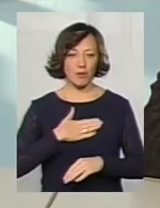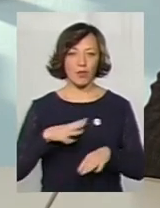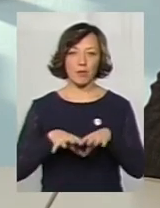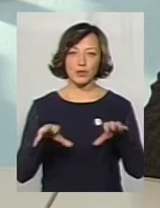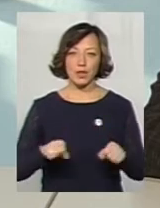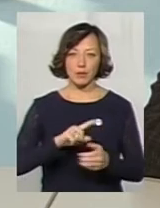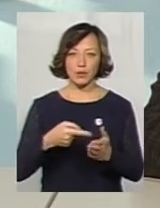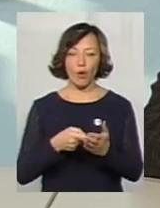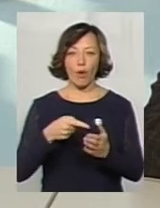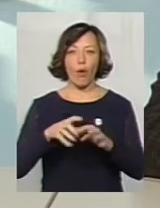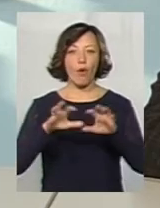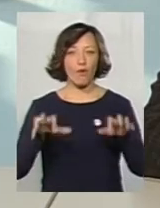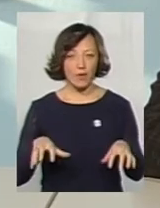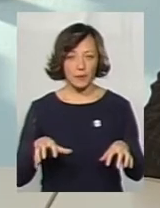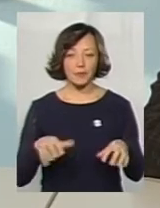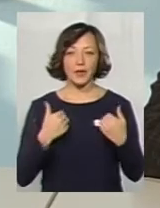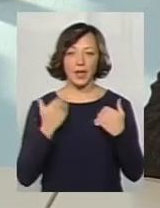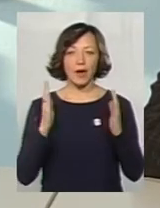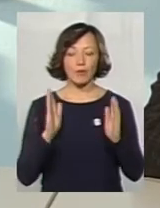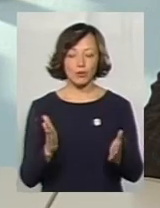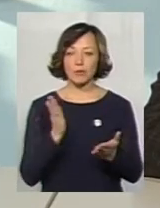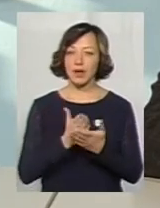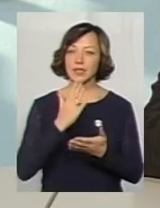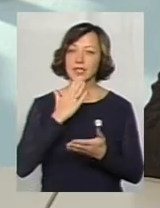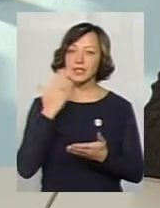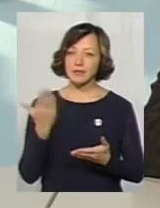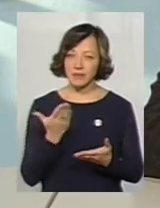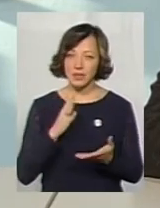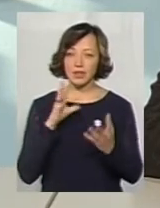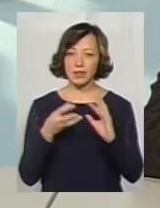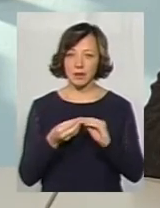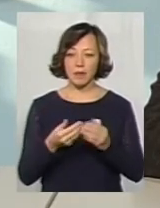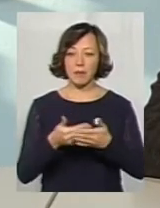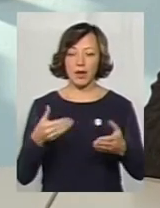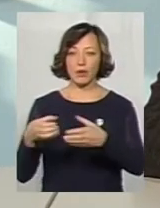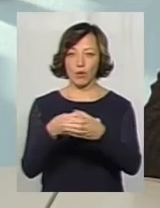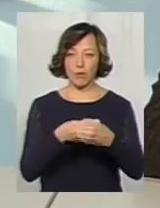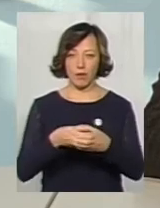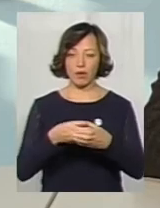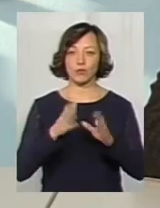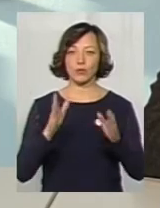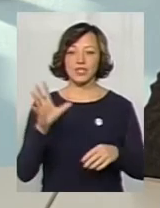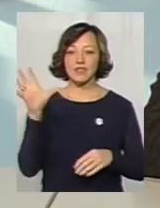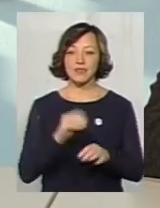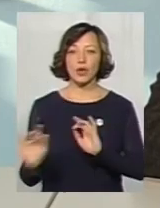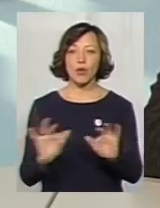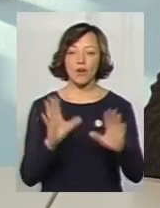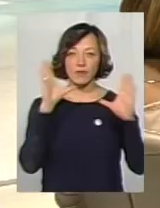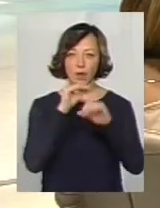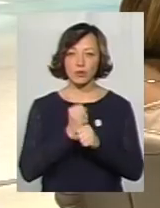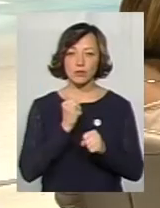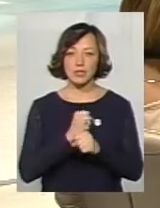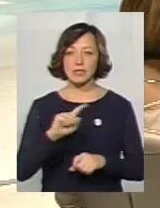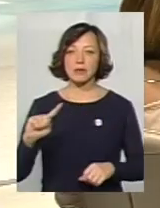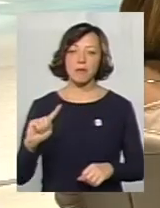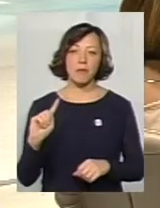посаді Хмельницького міського голови. Я буду мати звіт, я, власне, призвітую перед громадою за усі ті кроки, які вдалося зробити